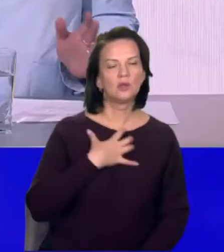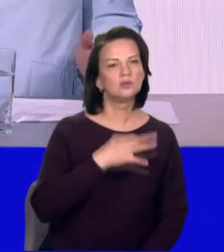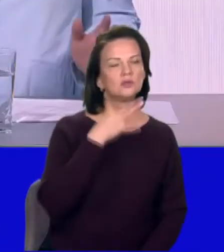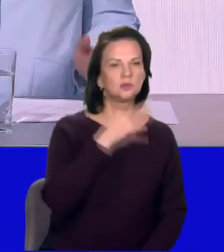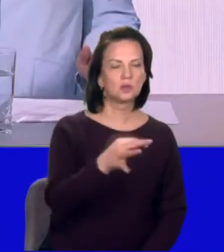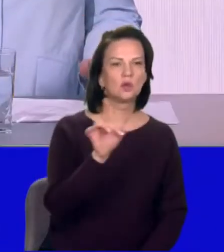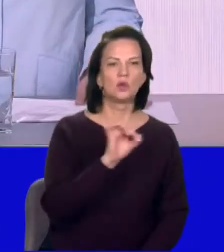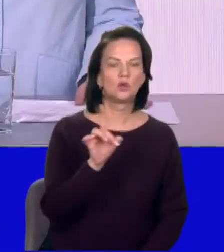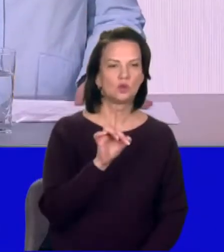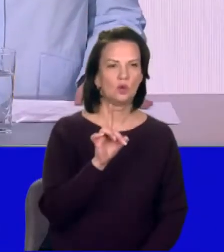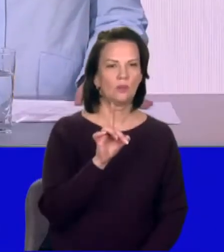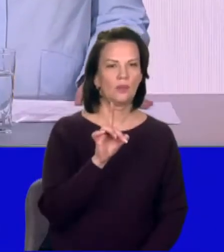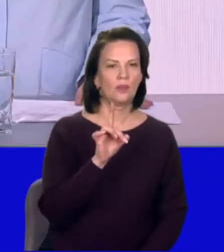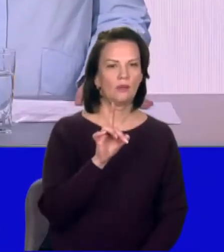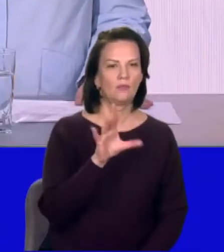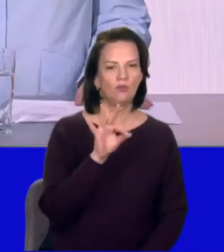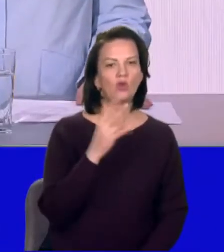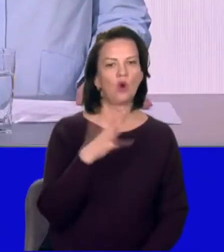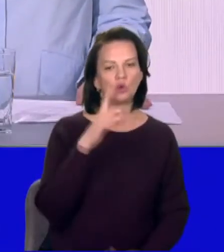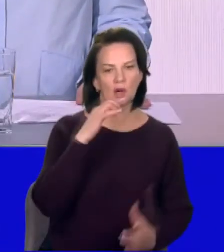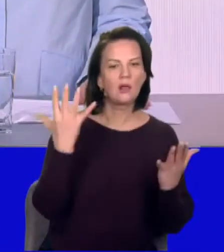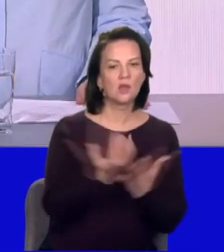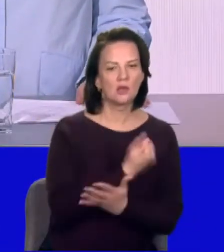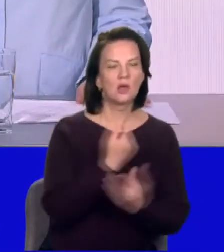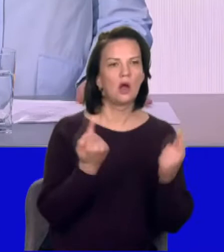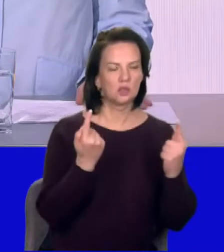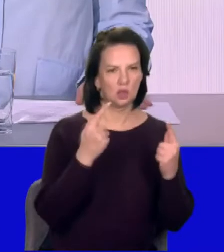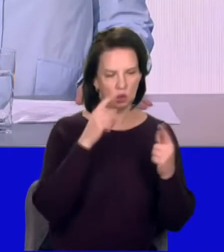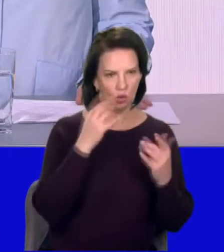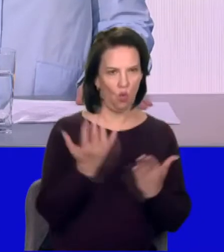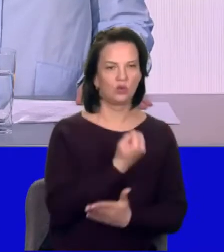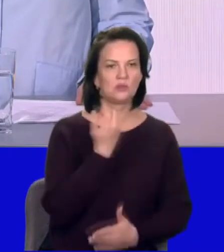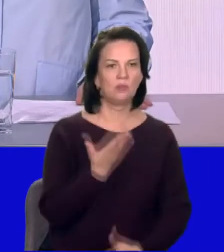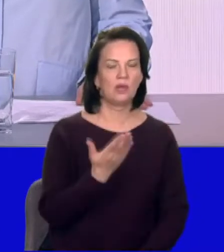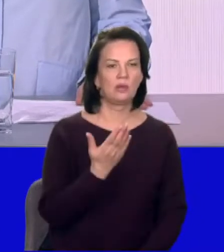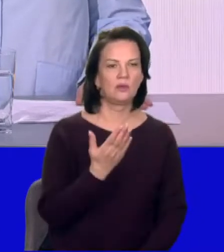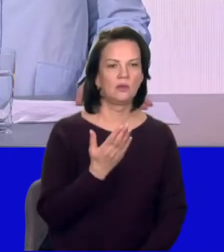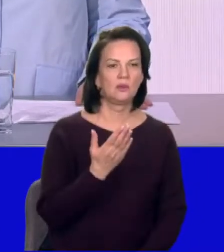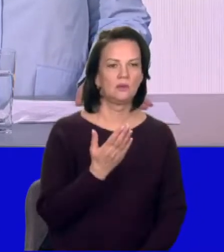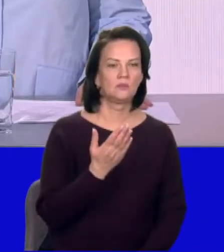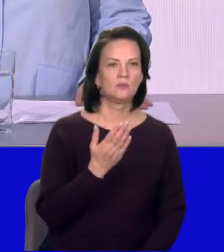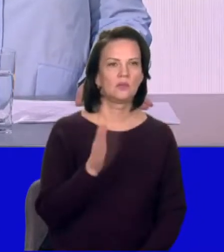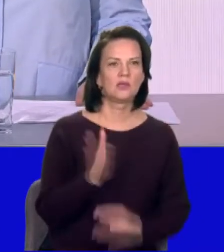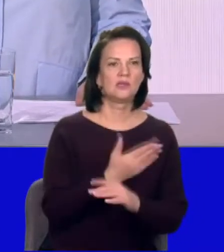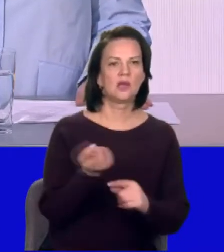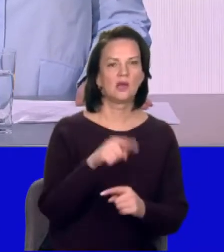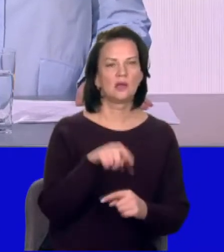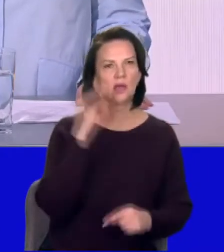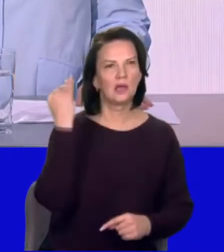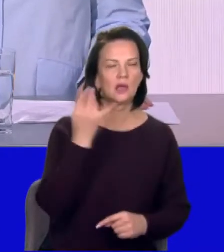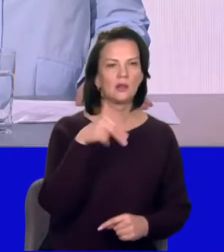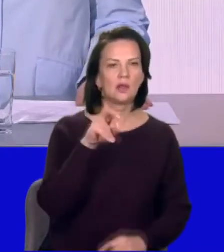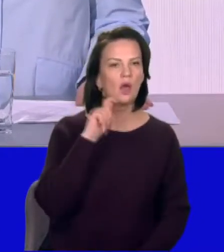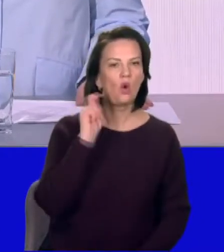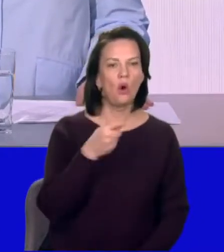досягла значних успіхів серед тих ініціатив, де Україна продемонструвала своє лідерство